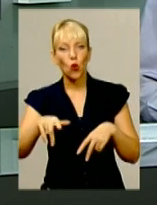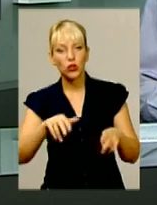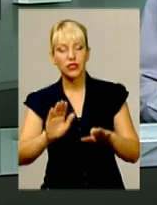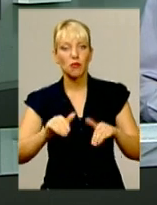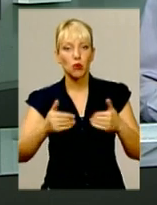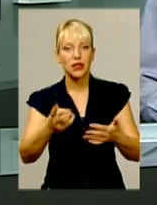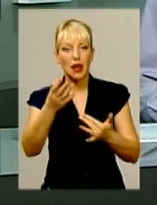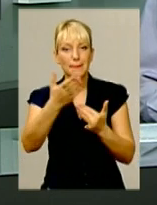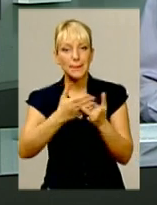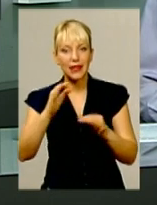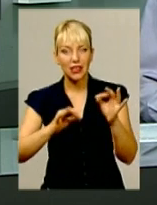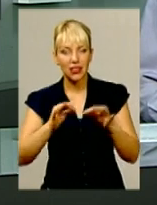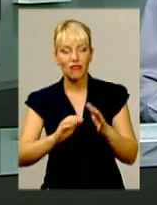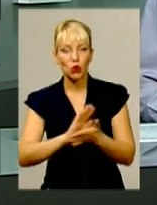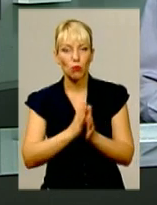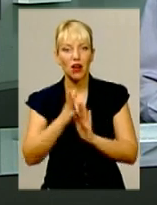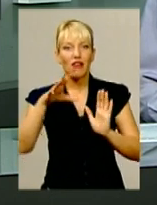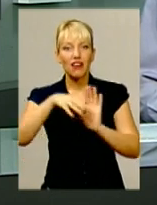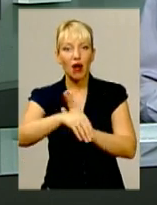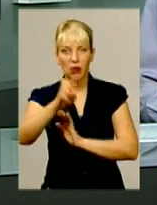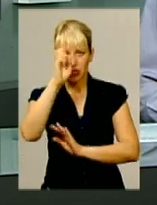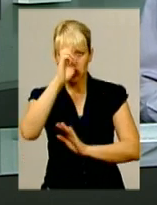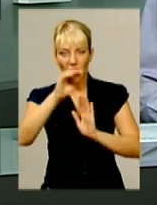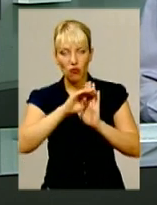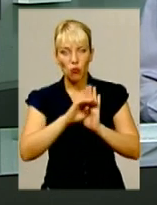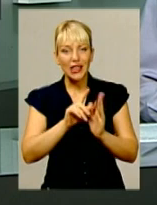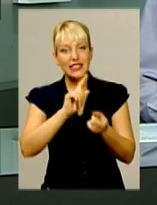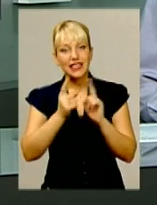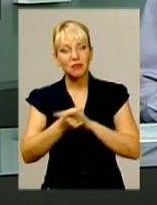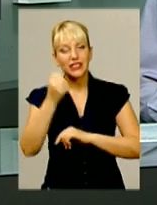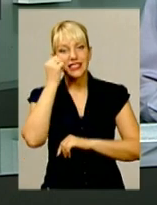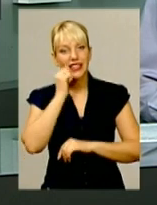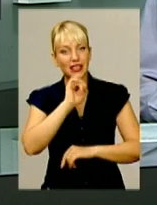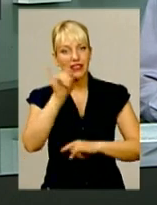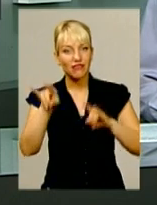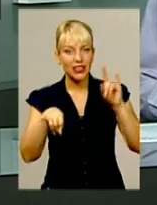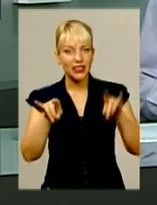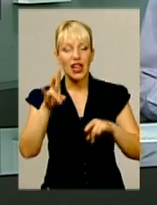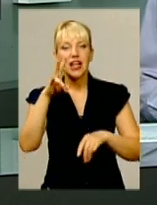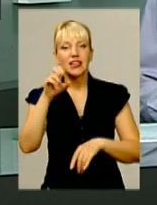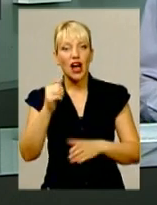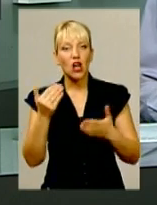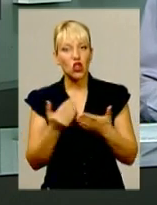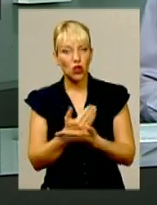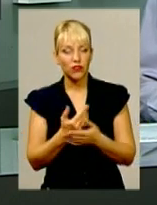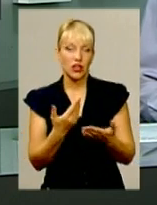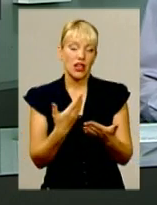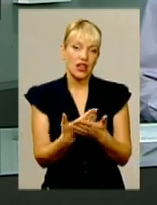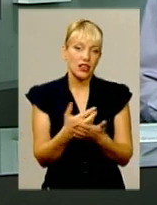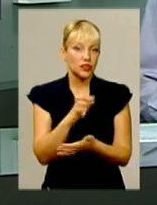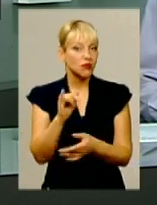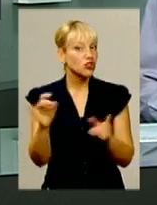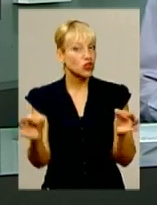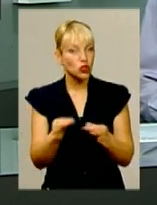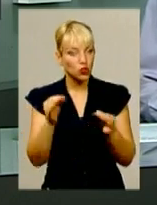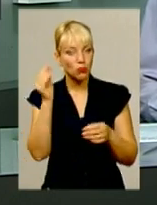пільгових умовах у рамках державної програми замінити старі вікна на нові. Наче б то нічого підозрілого, якби не одне